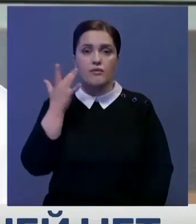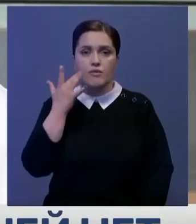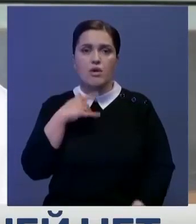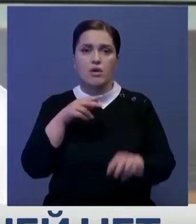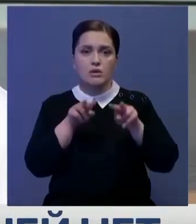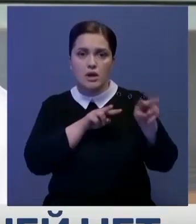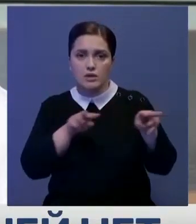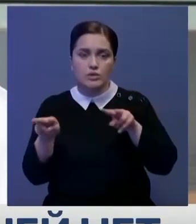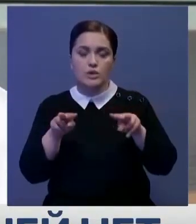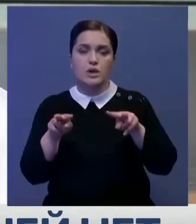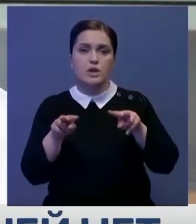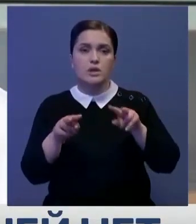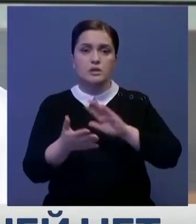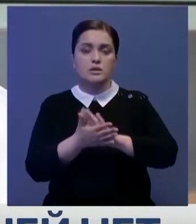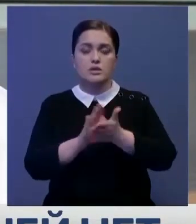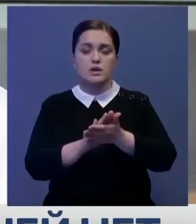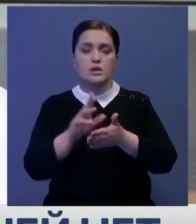состояние Каспийского тюленя.